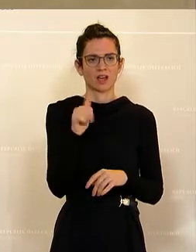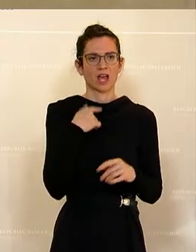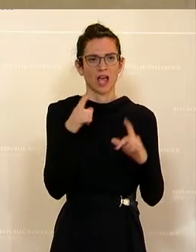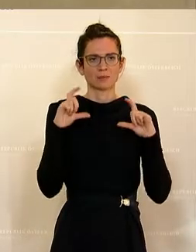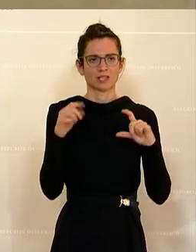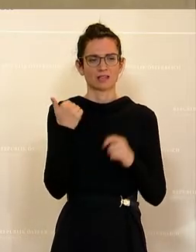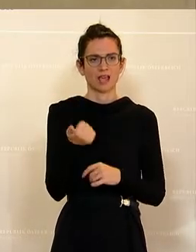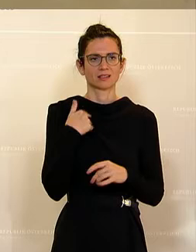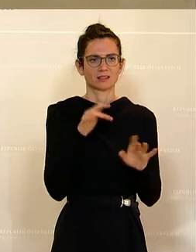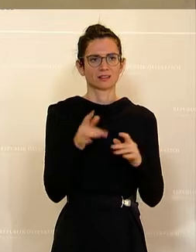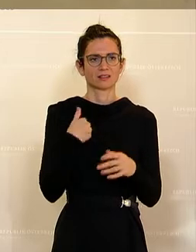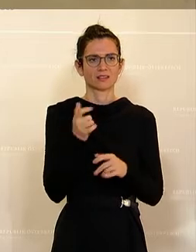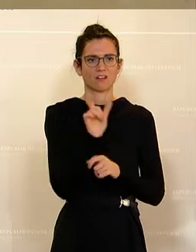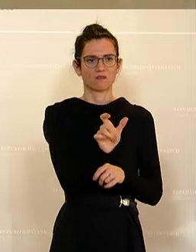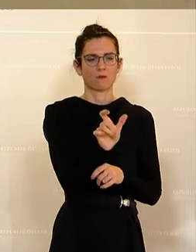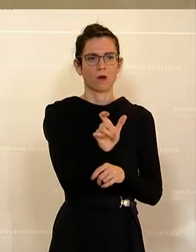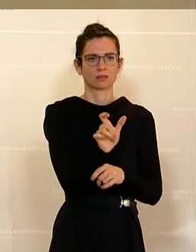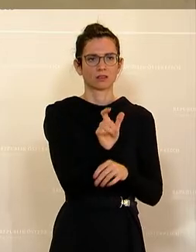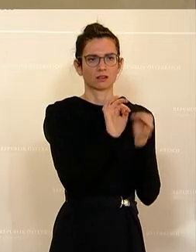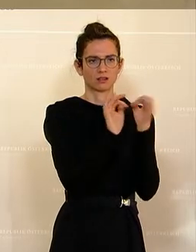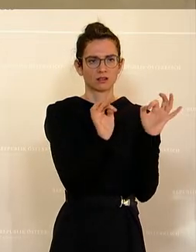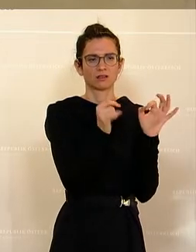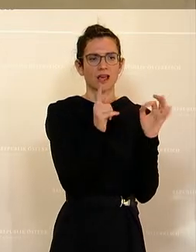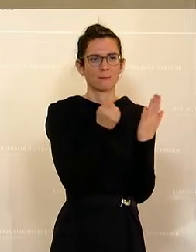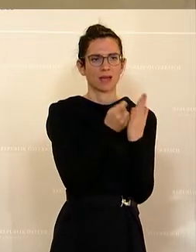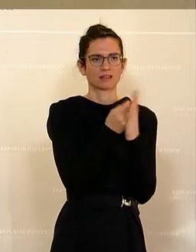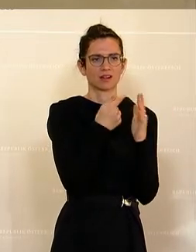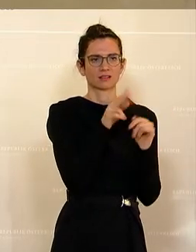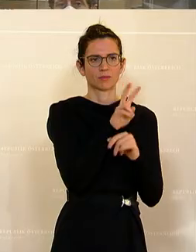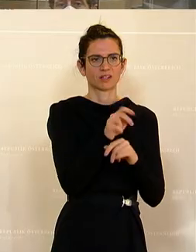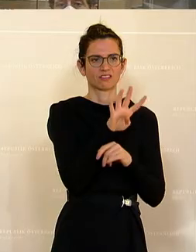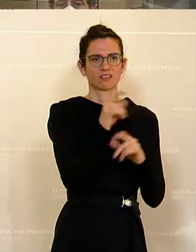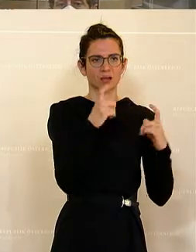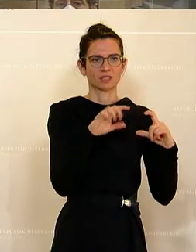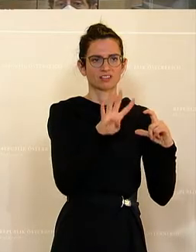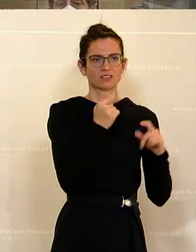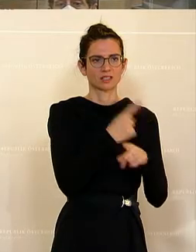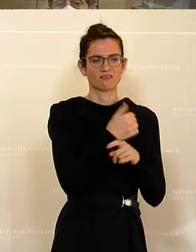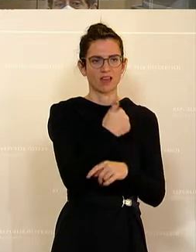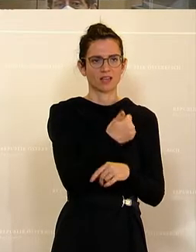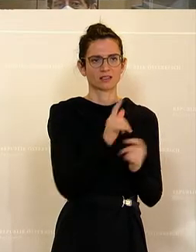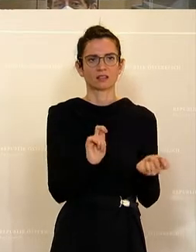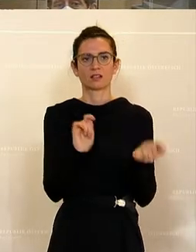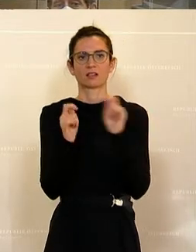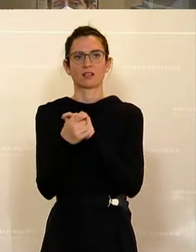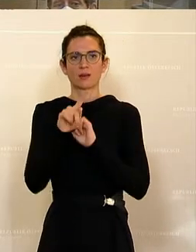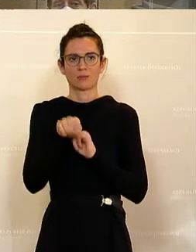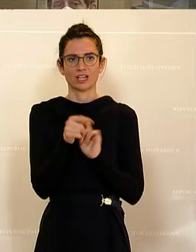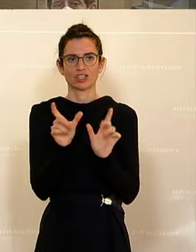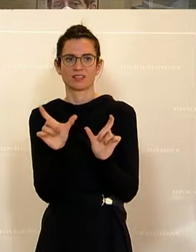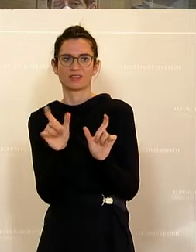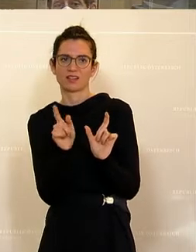In Absatz 1 werden nach der Wortfolge Beiträge im Sinne des § 4 Absatz 4 Ziffer 1 ein Beistrich sowie die